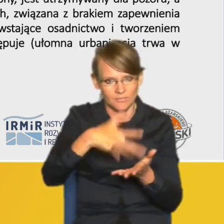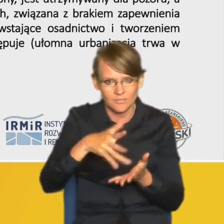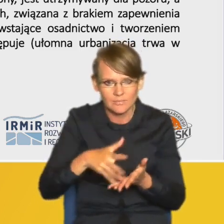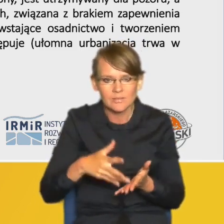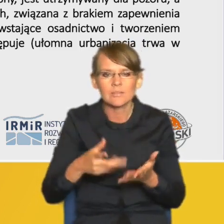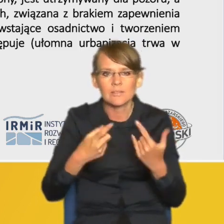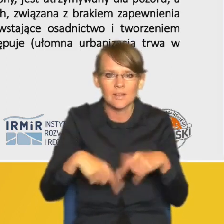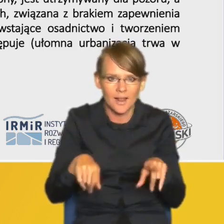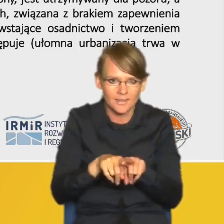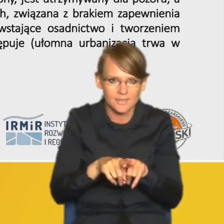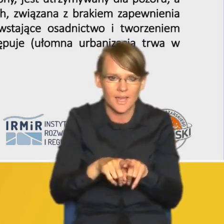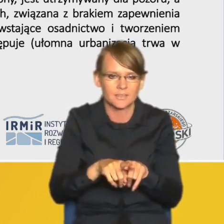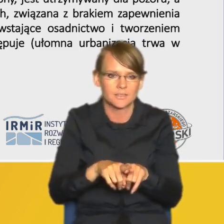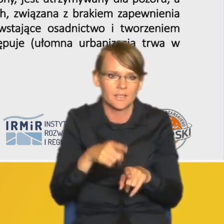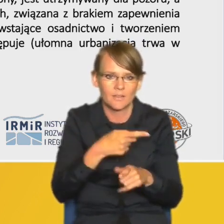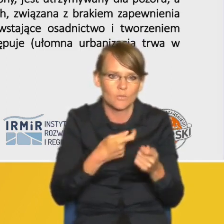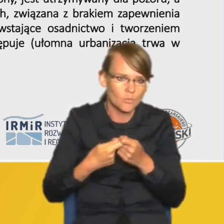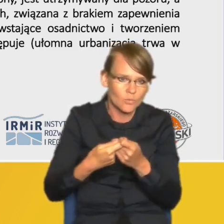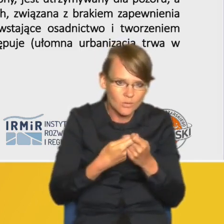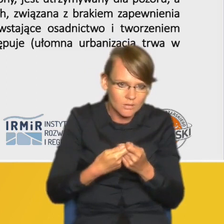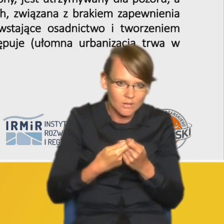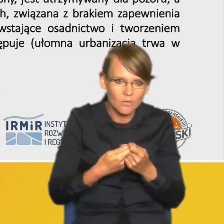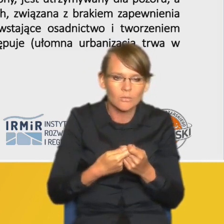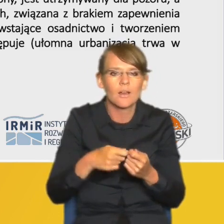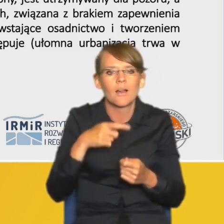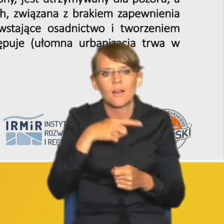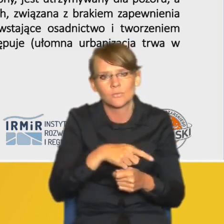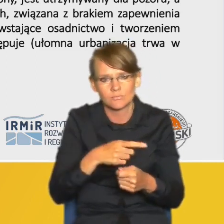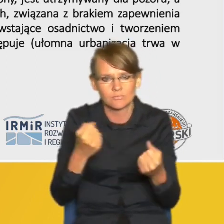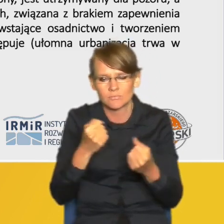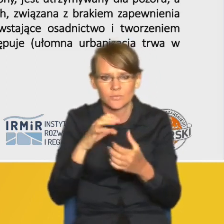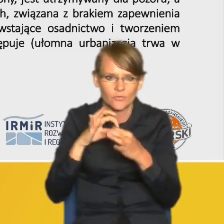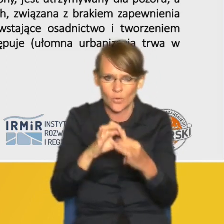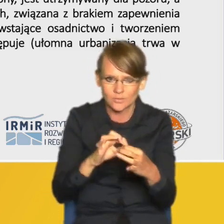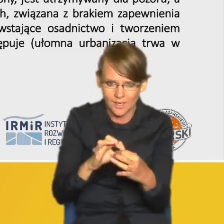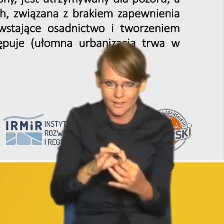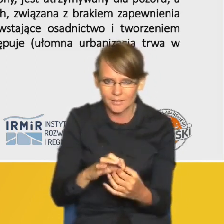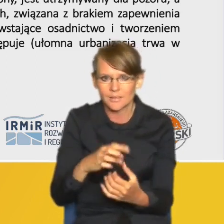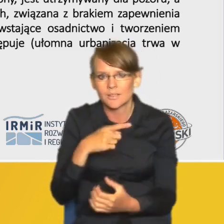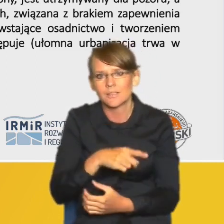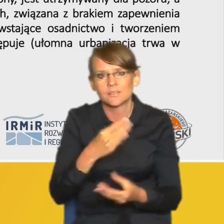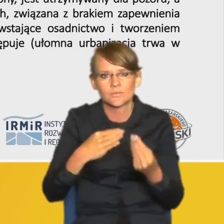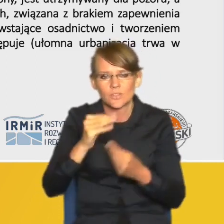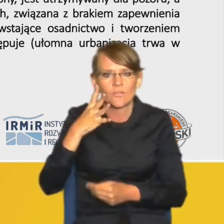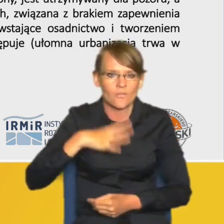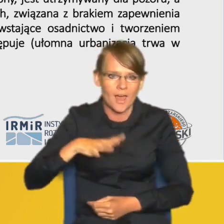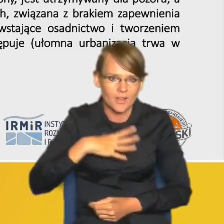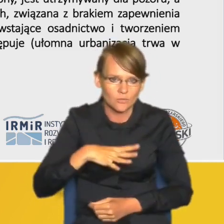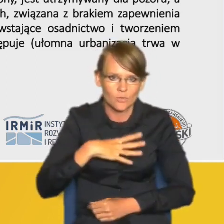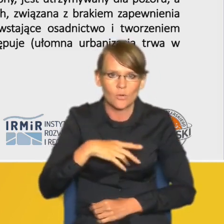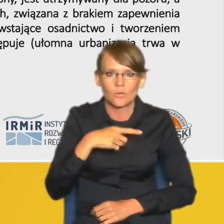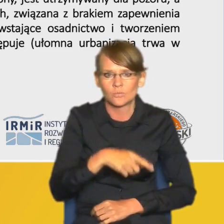realizacji przedsięwzięć wspólnotowych a jest związany z wzrostem wartości nieruchomości